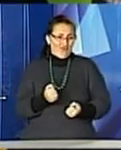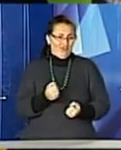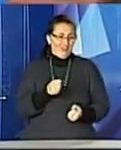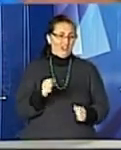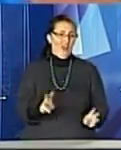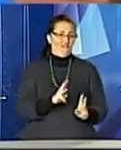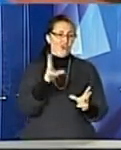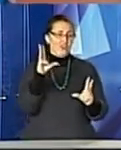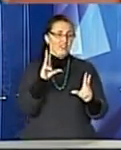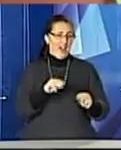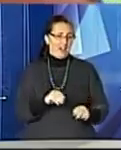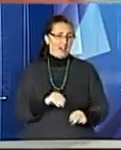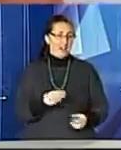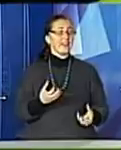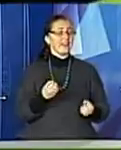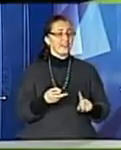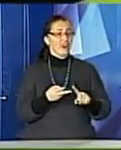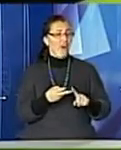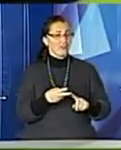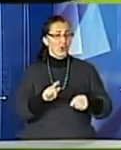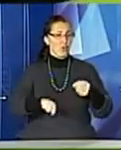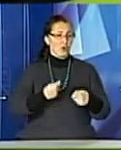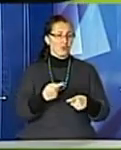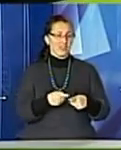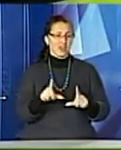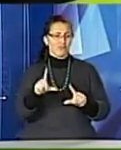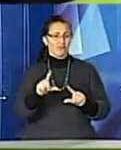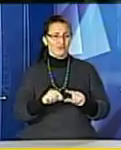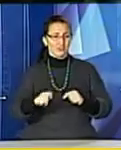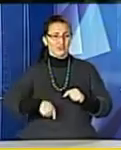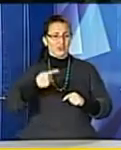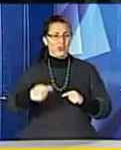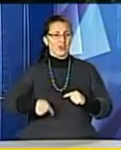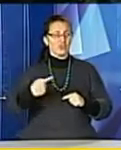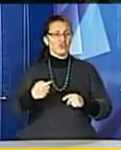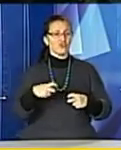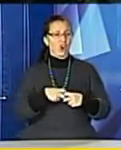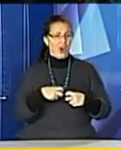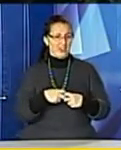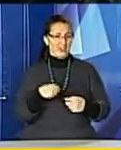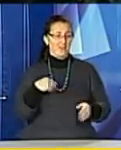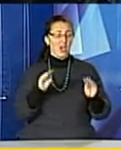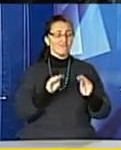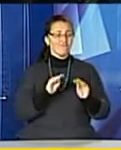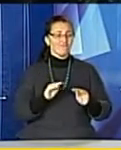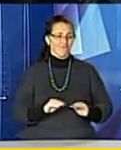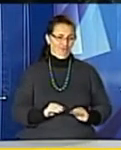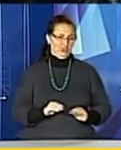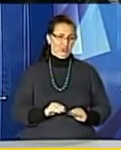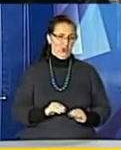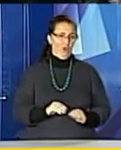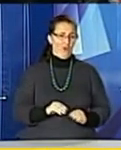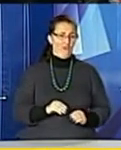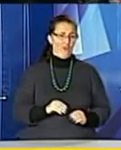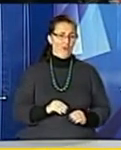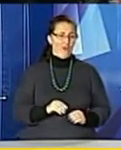знаходять ще одне порушення – зношені шини. Тож інспектори складають протокол. Ми складаємо свої документи відповідно до